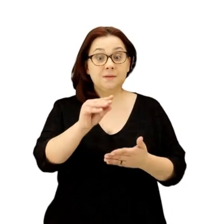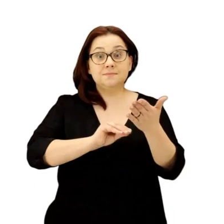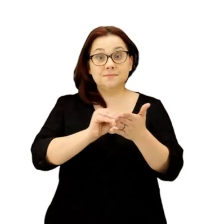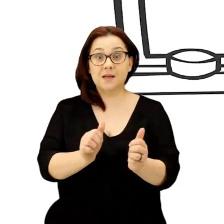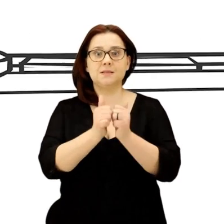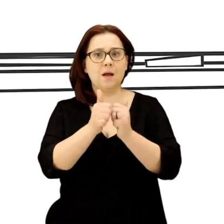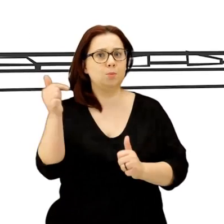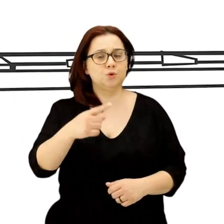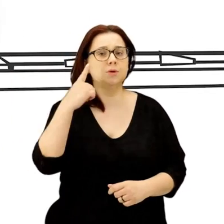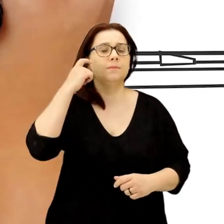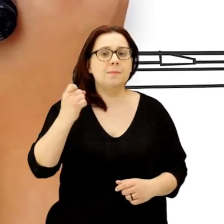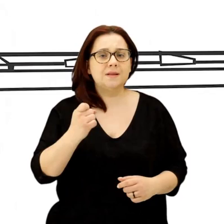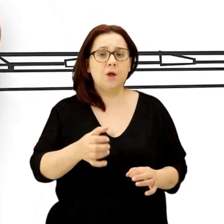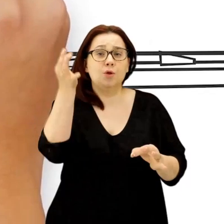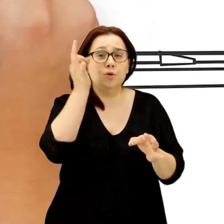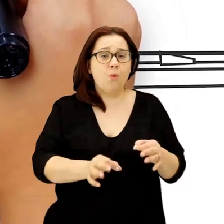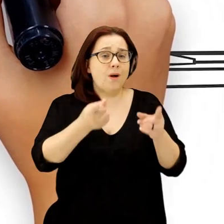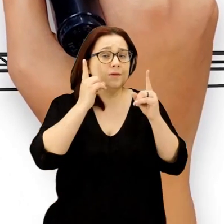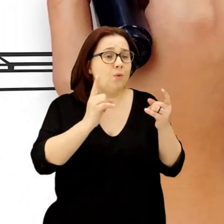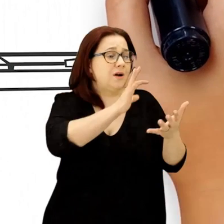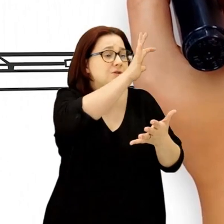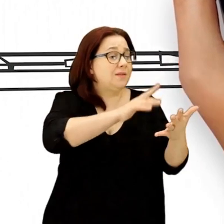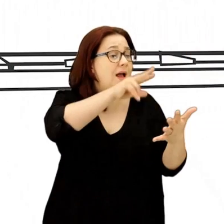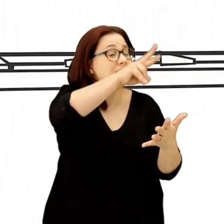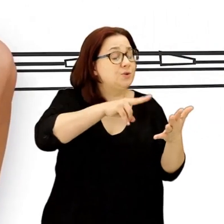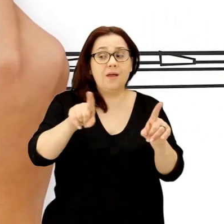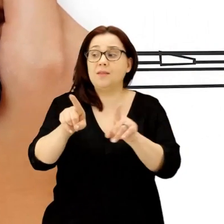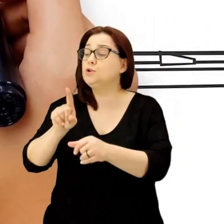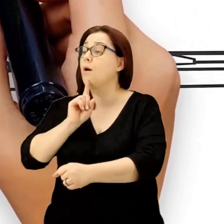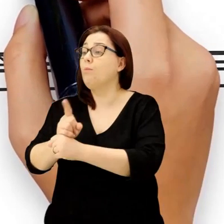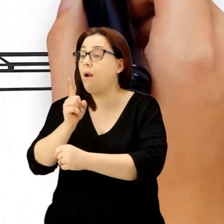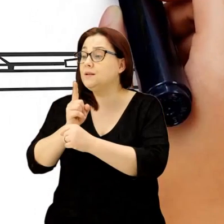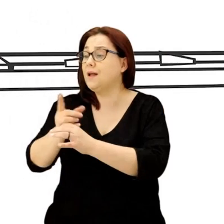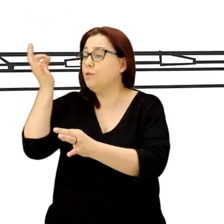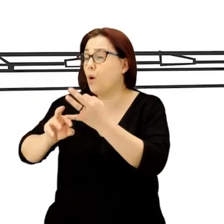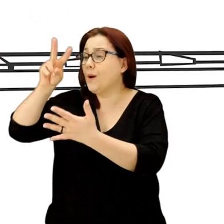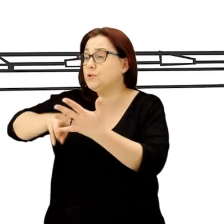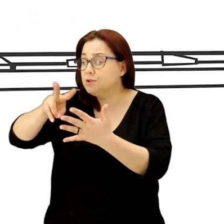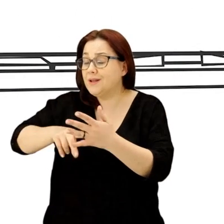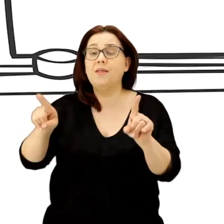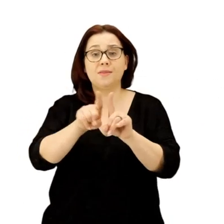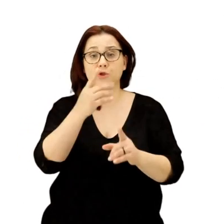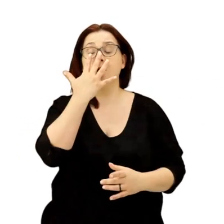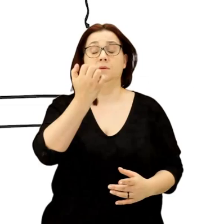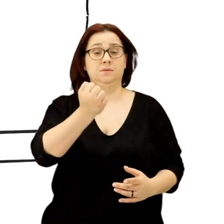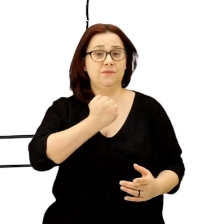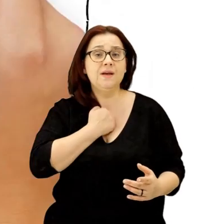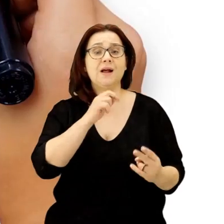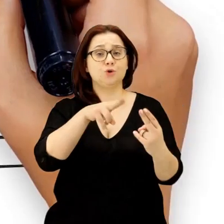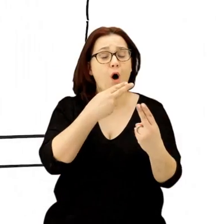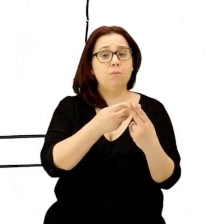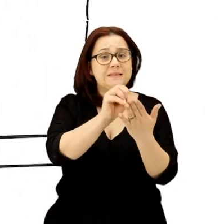Rozwiązując zadania musimy pamiętać, aby uważnie czytać wszystkie teksty oraz polecenia i starannie zapisywać odpowiedzi. Co